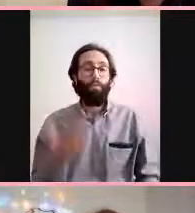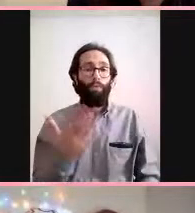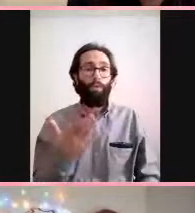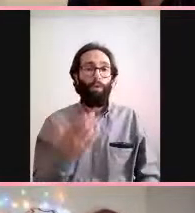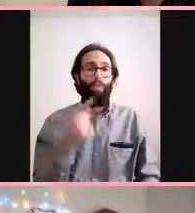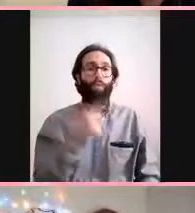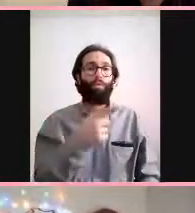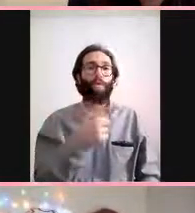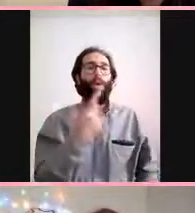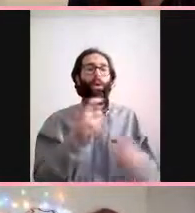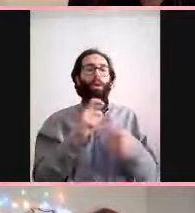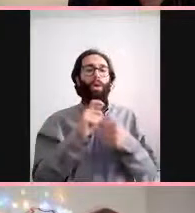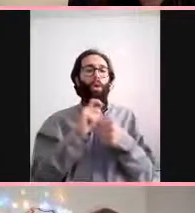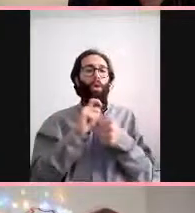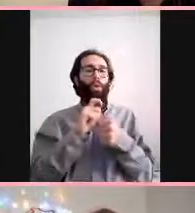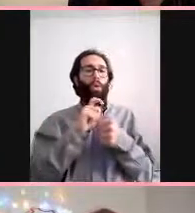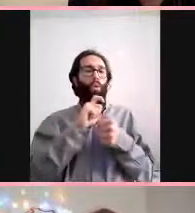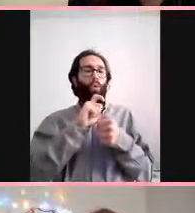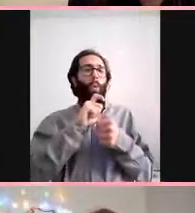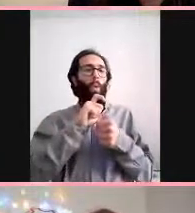daha 6 ayda olmadan mesela